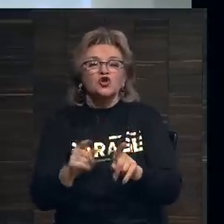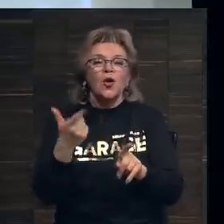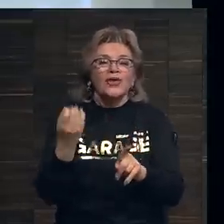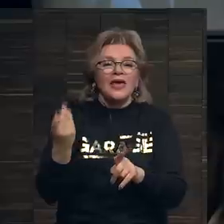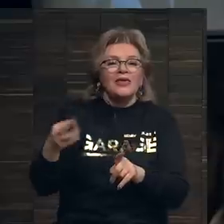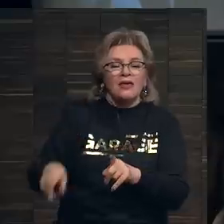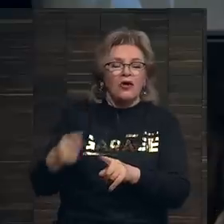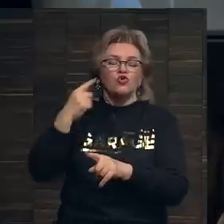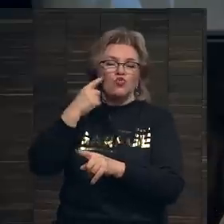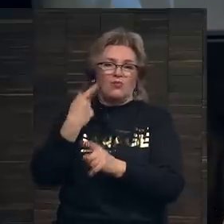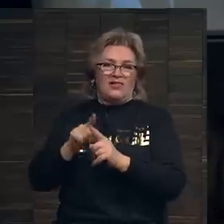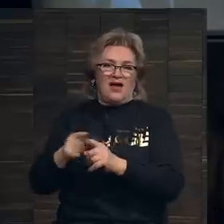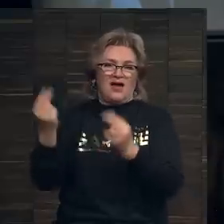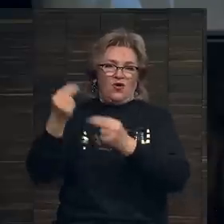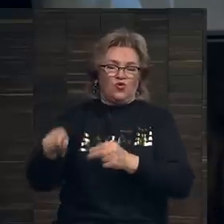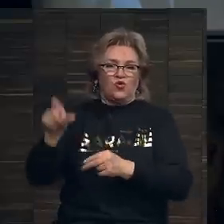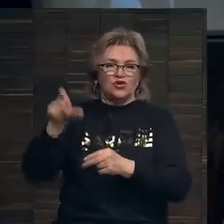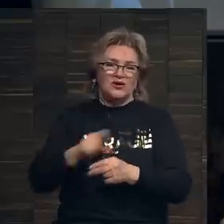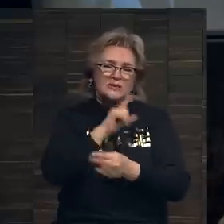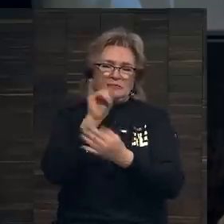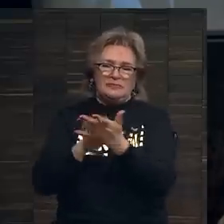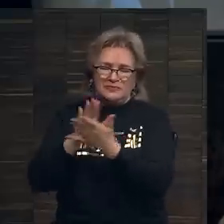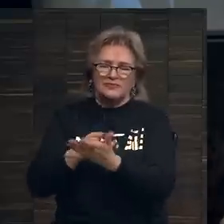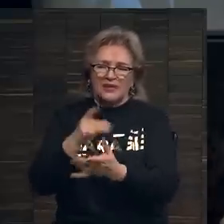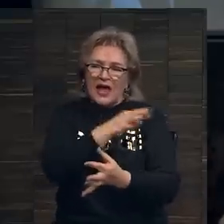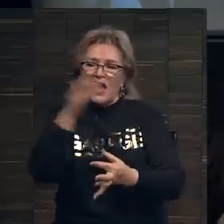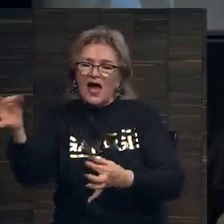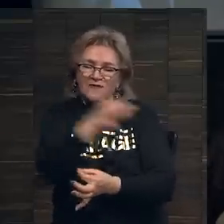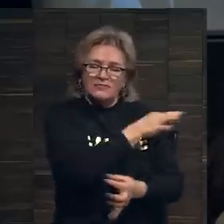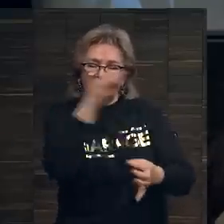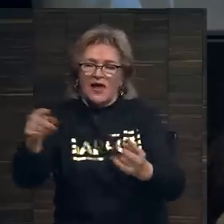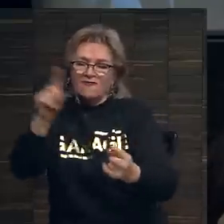Гений на самом деле думал? Прошу прощения, что я задаю вопрос в ответ, но